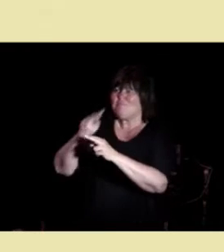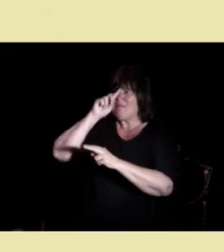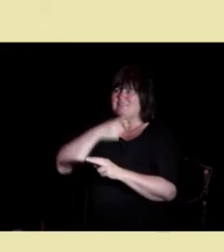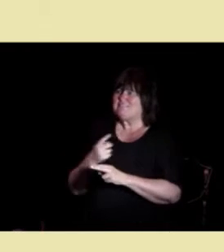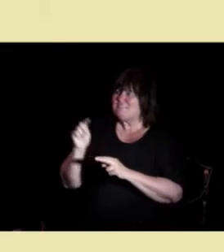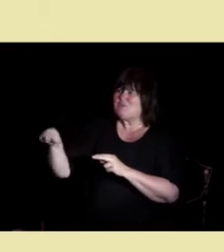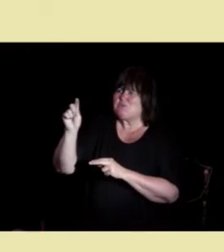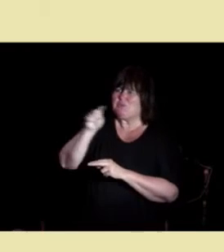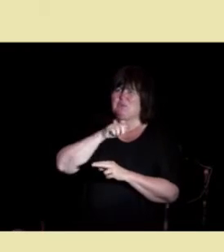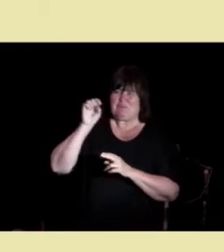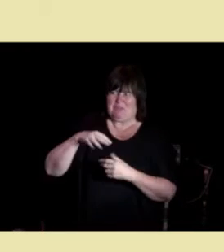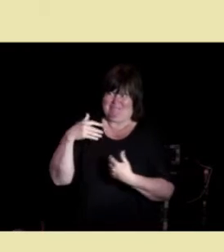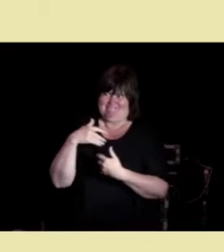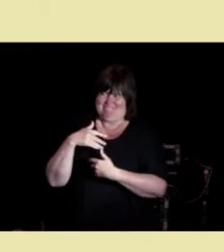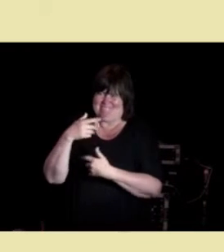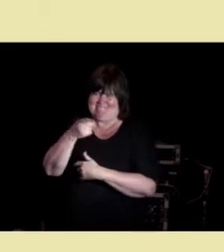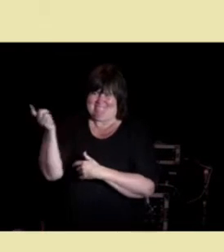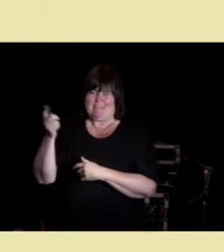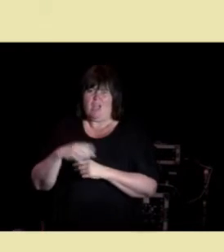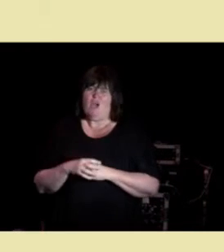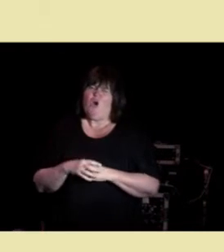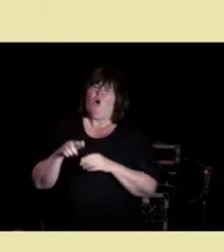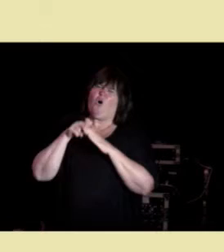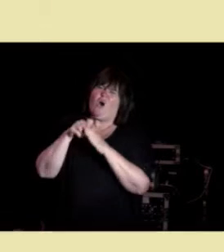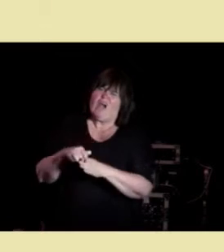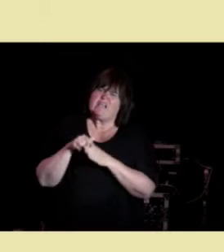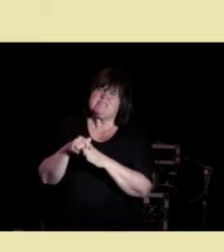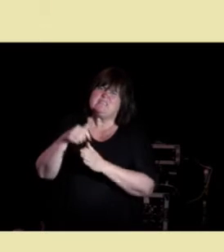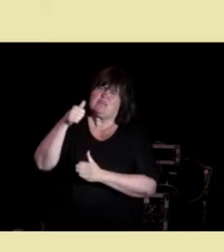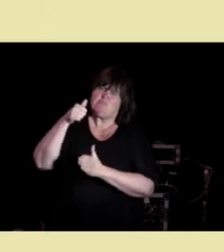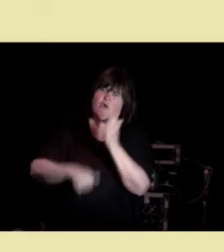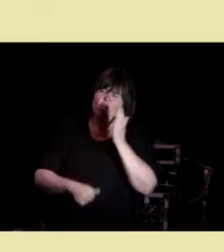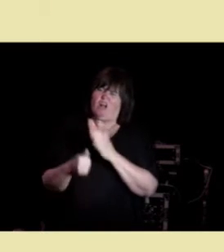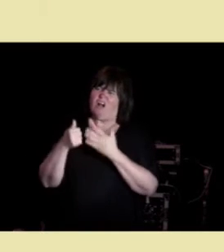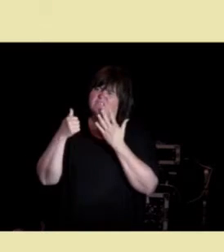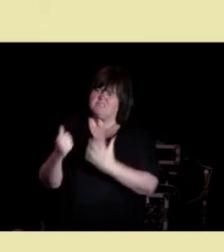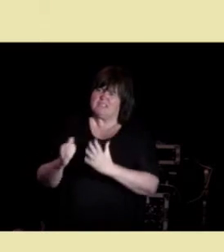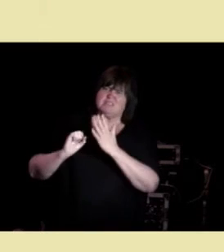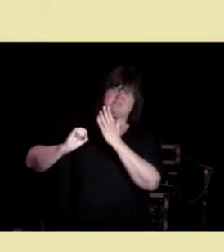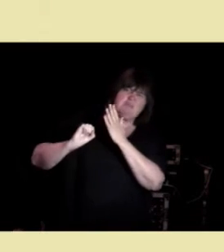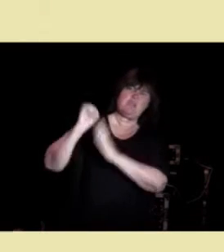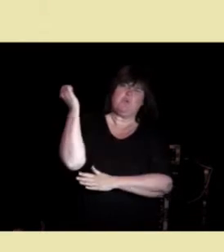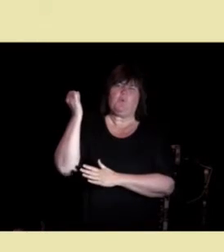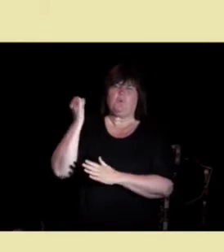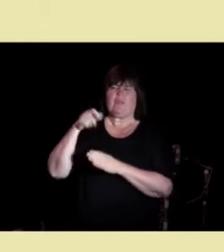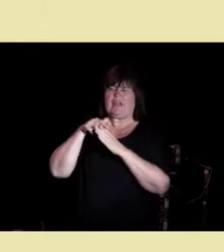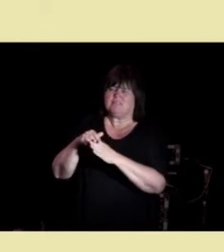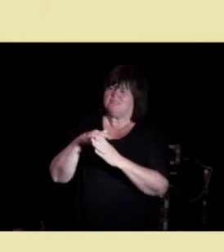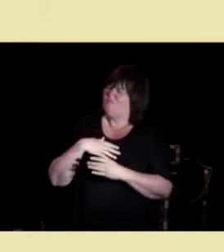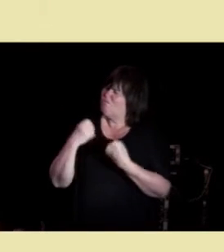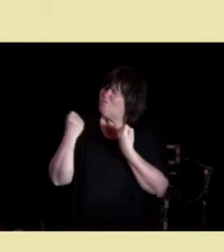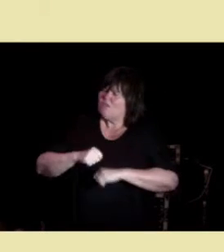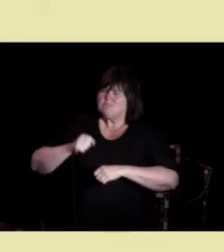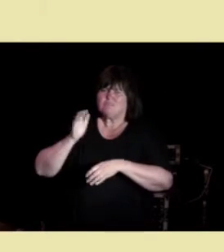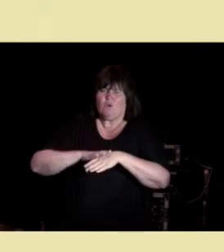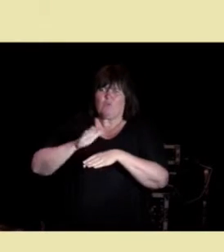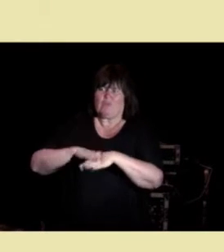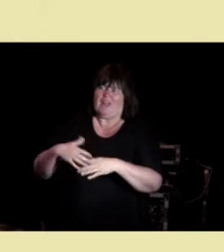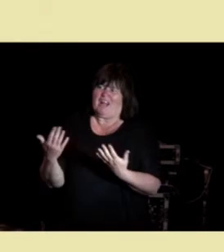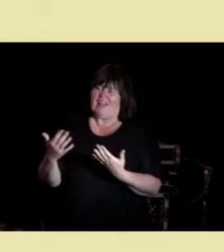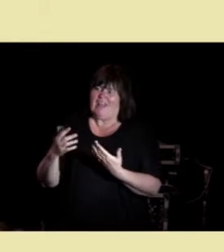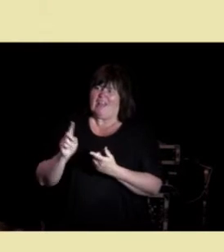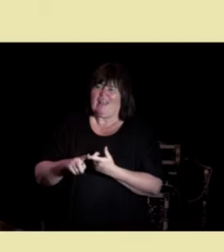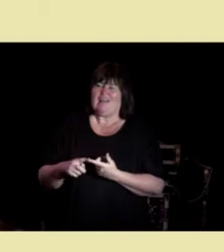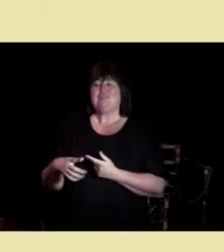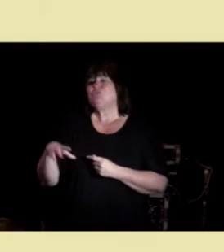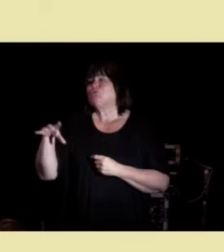Og hestemøkka av 6 millioner hester vil være så vanskelig å håndtere at